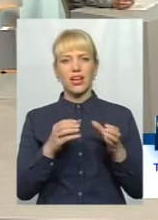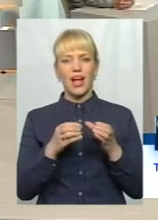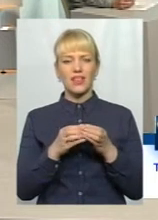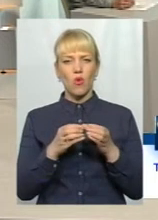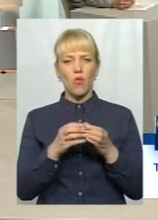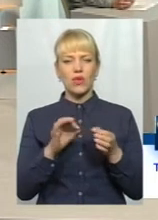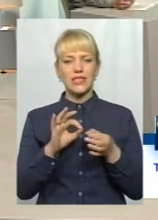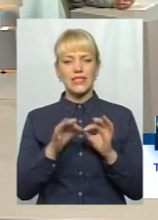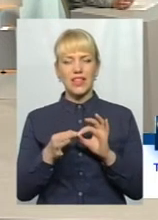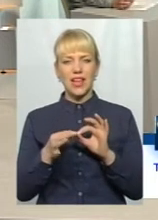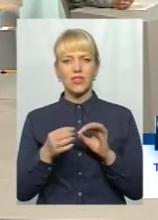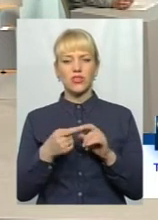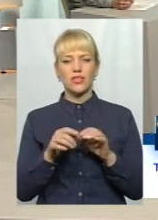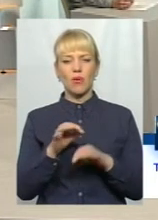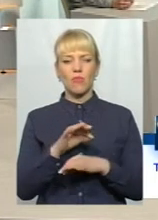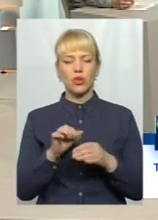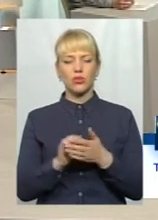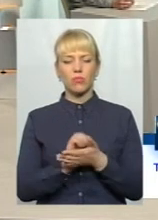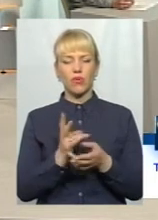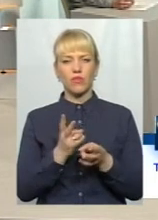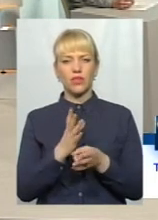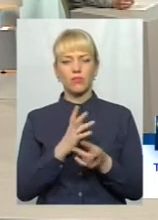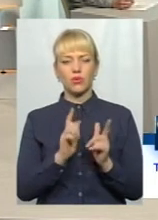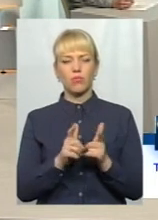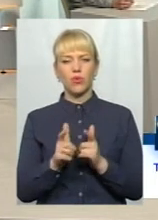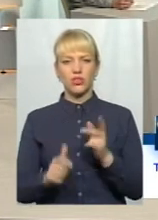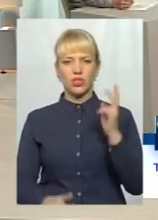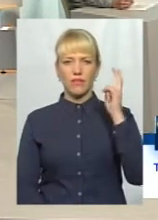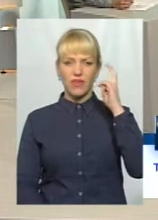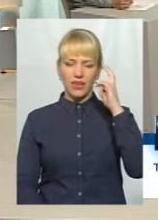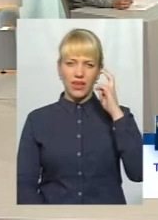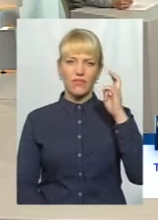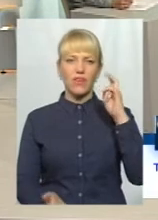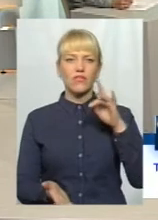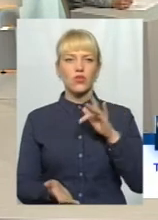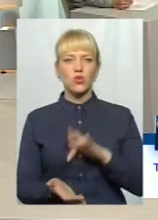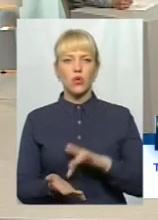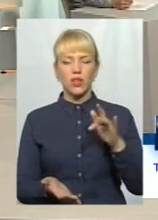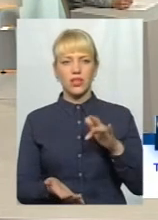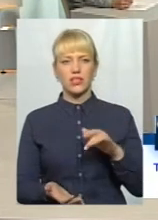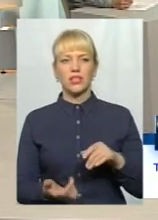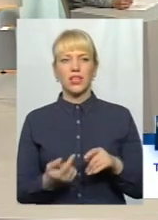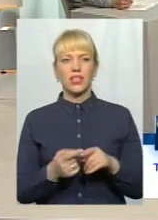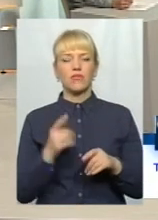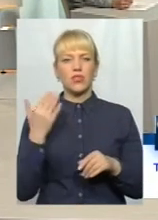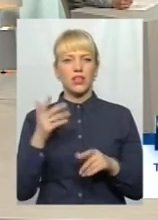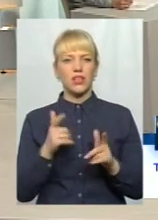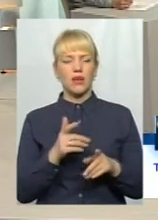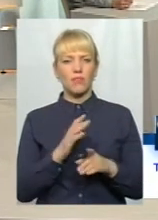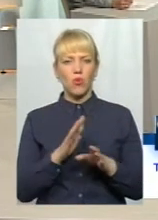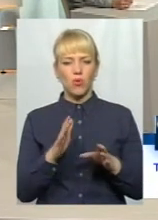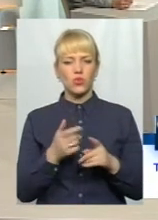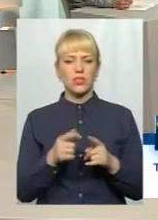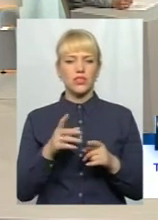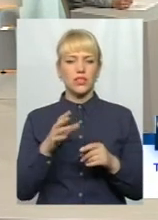Проєктна документація повинна бути погоджена в Києві, в Столиці. Вона в області не погоджується. Це буде об